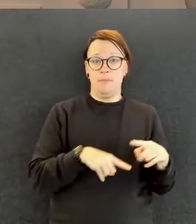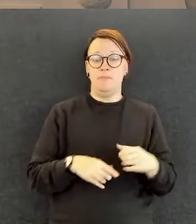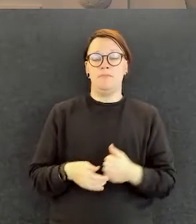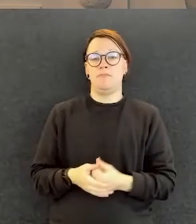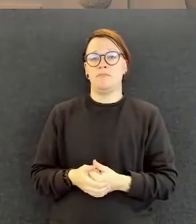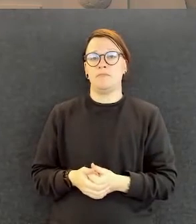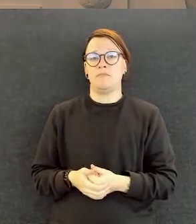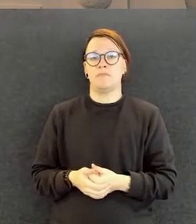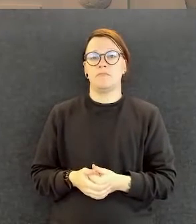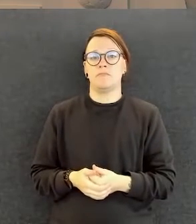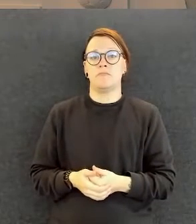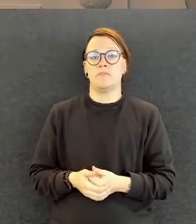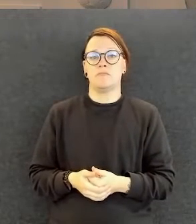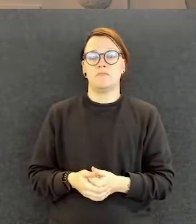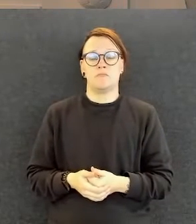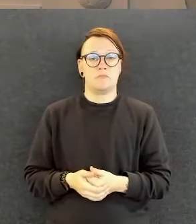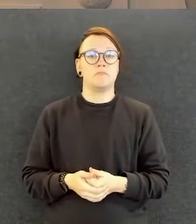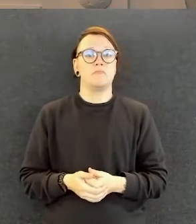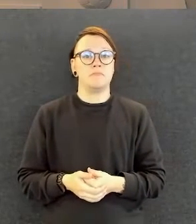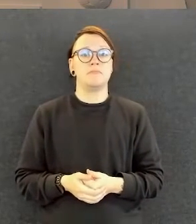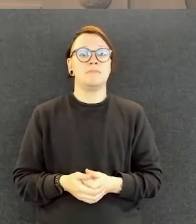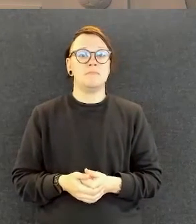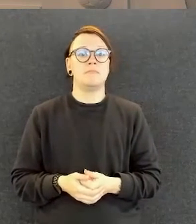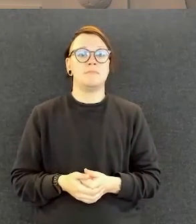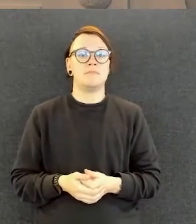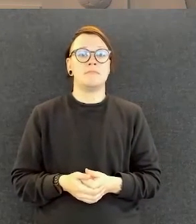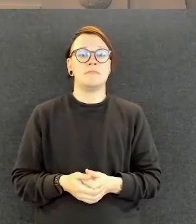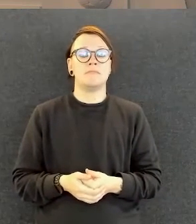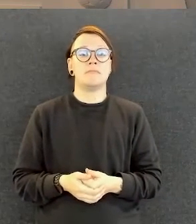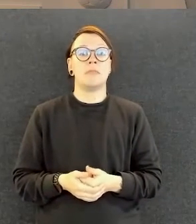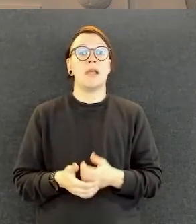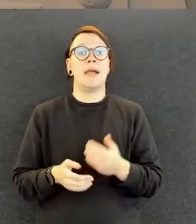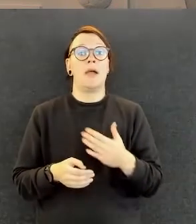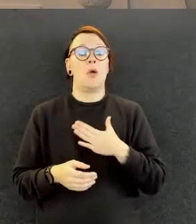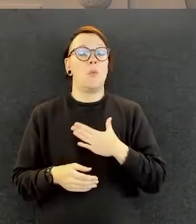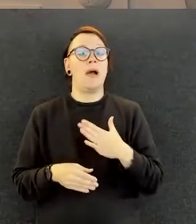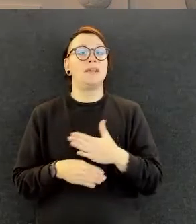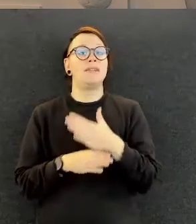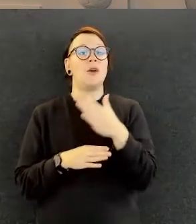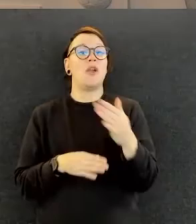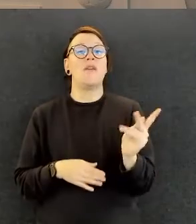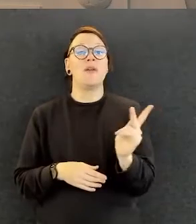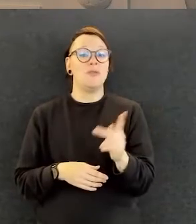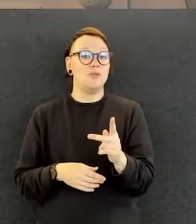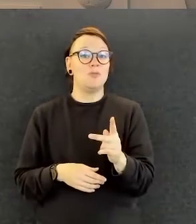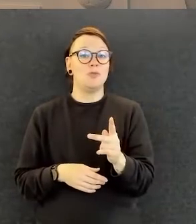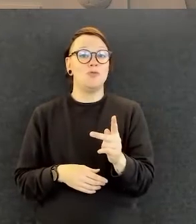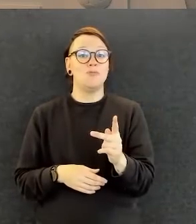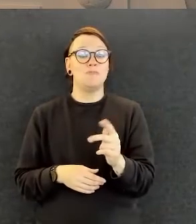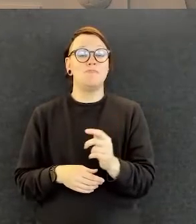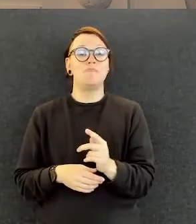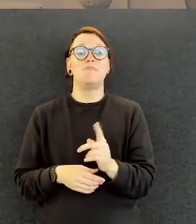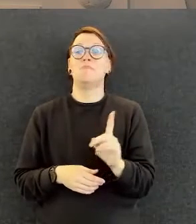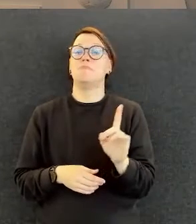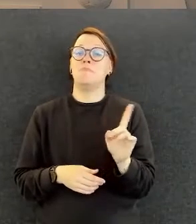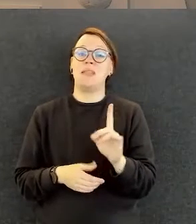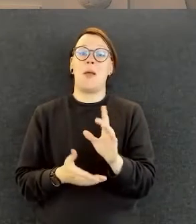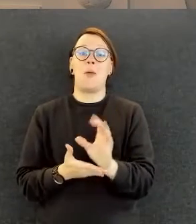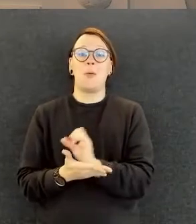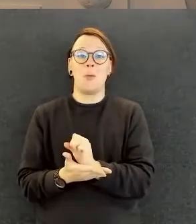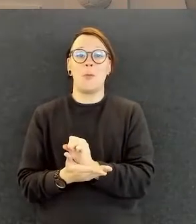tarvitaan. Kyllä. Ja tässä menitkin jo, minulla oli seuraavana kysymyksenä sulle juuri tämä, että mitä hyötyä tai mitä semmoista